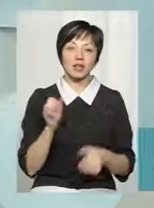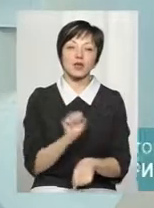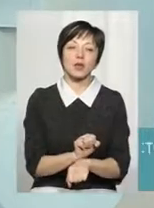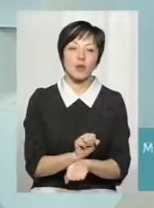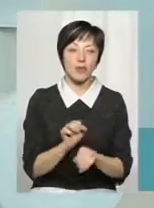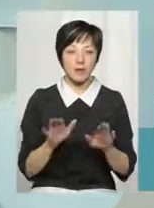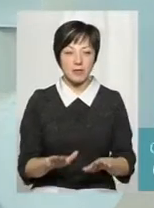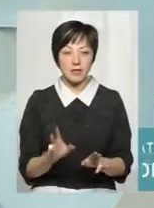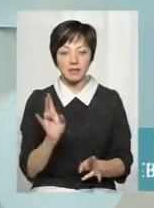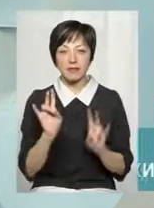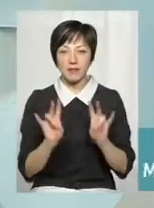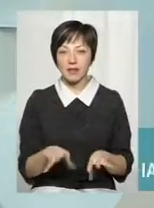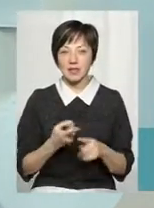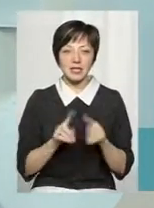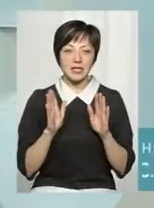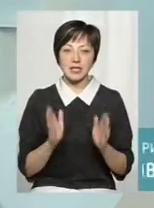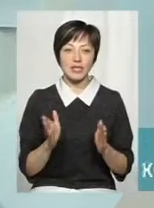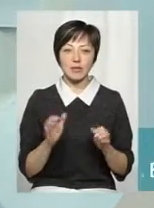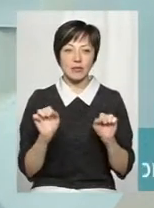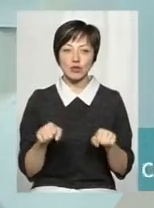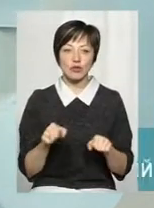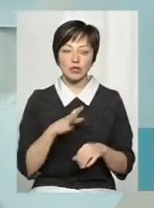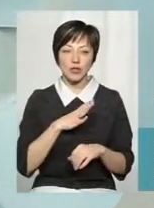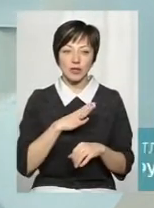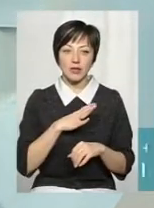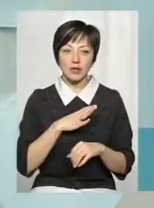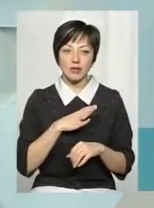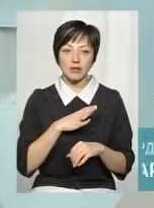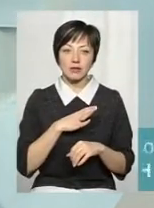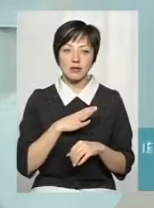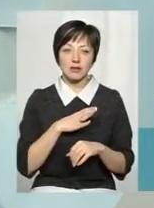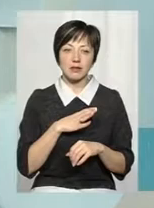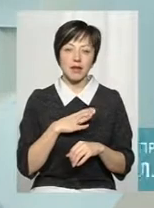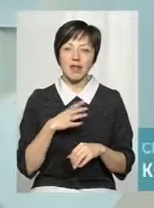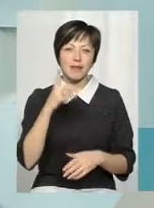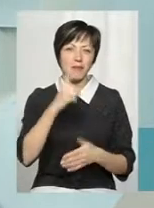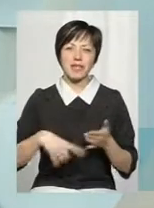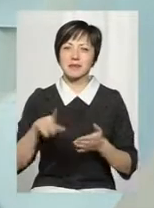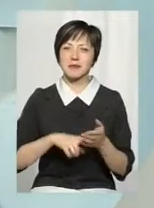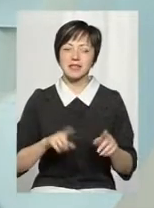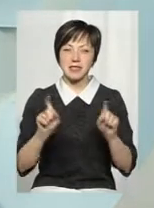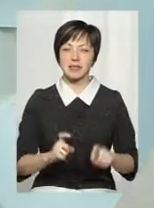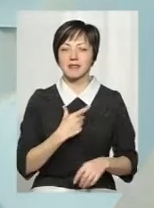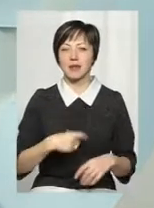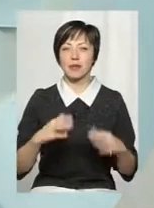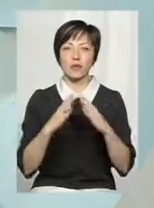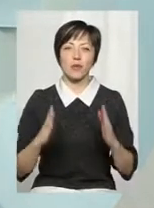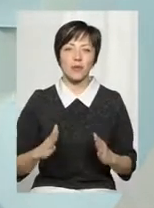місці або топчемося на місці. Це тільки може бути мислити такий песиміст, який сидить в себе вдома,